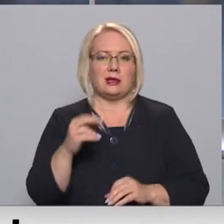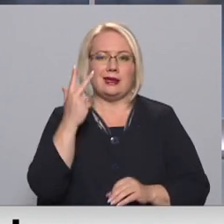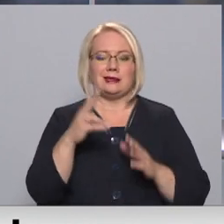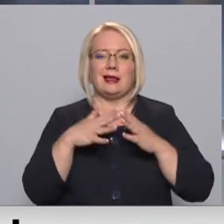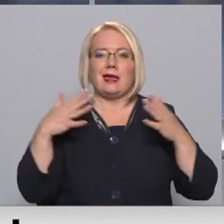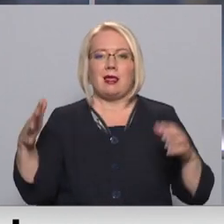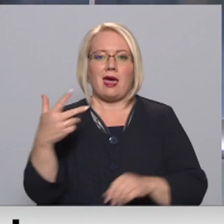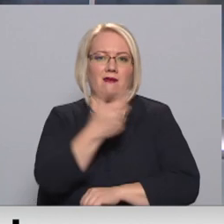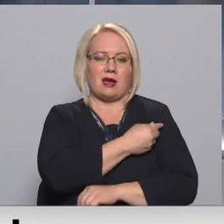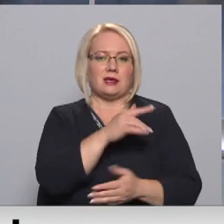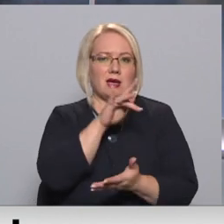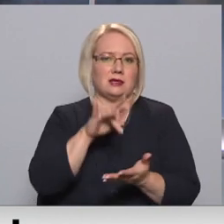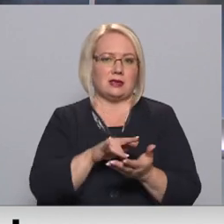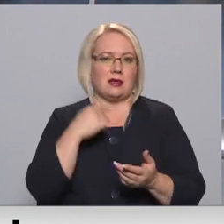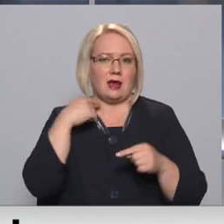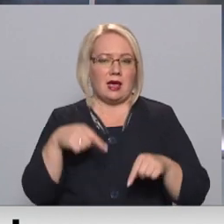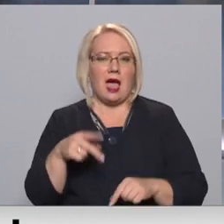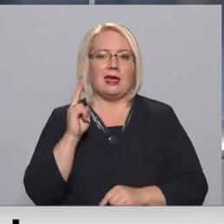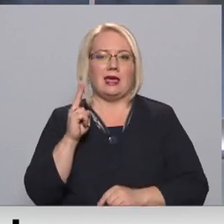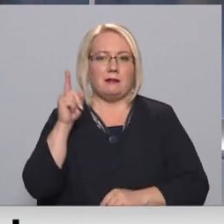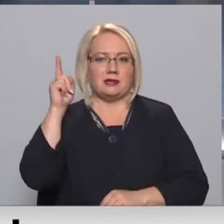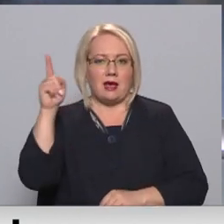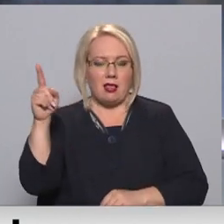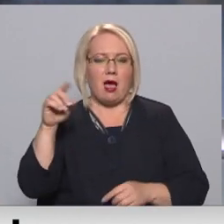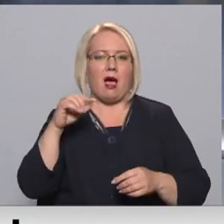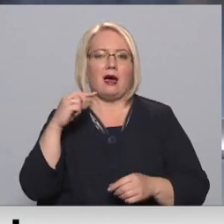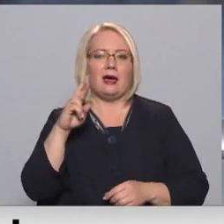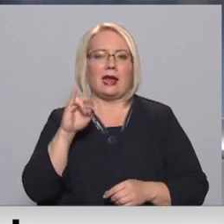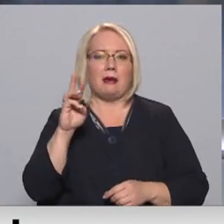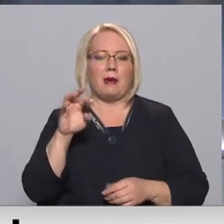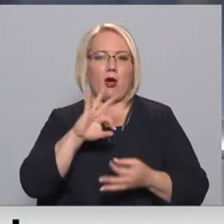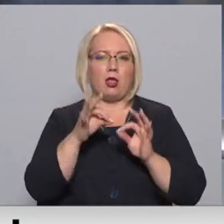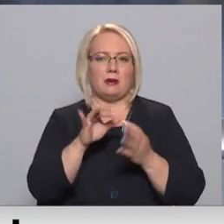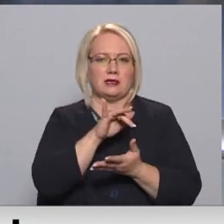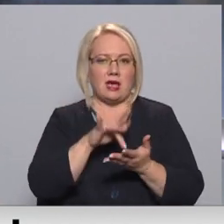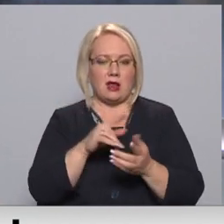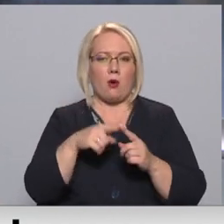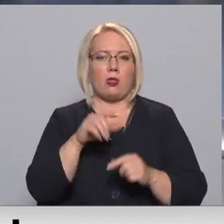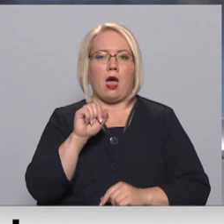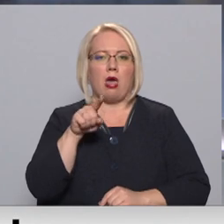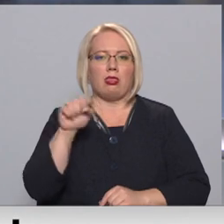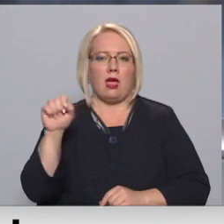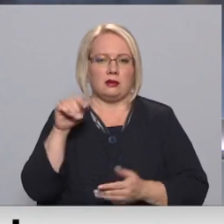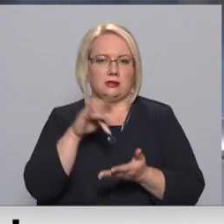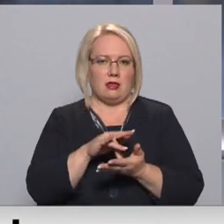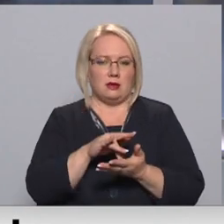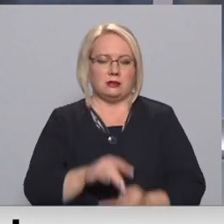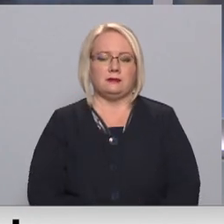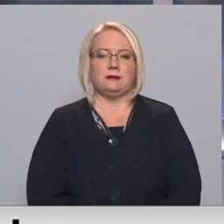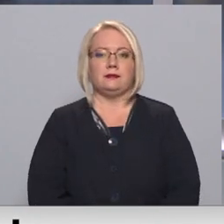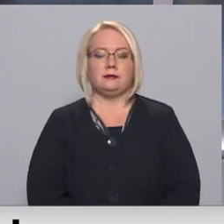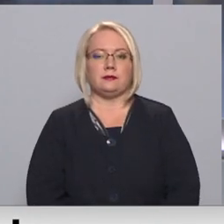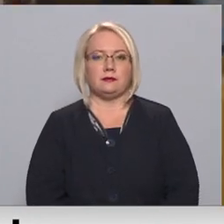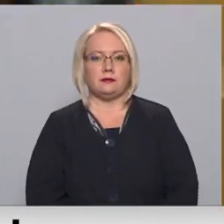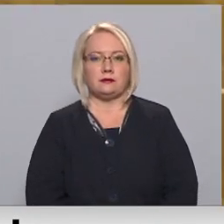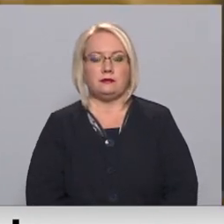vakcinācijas centri Rīgā – Ķīpcels Hallē, Rīmiju olimpiskajā centrā un Āta centrā. Turpina mana kolēģi Zānda Ozola Baloda.